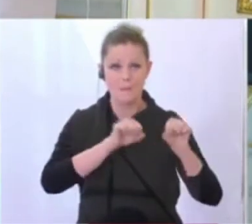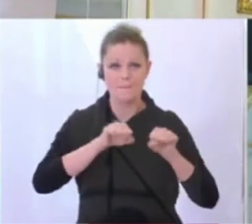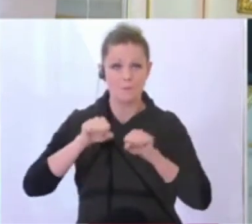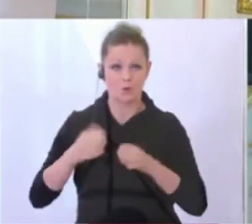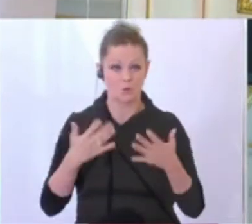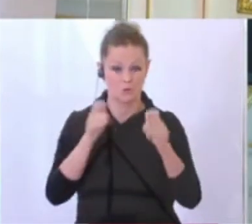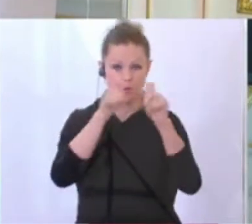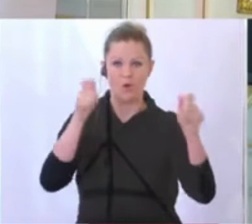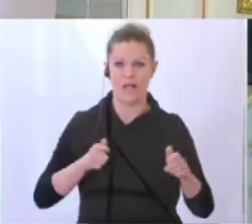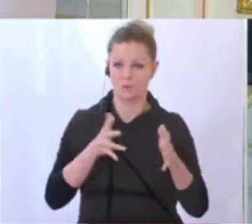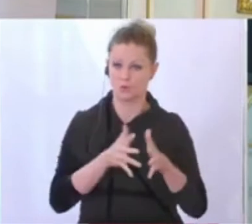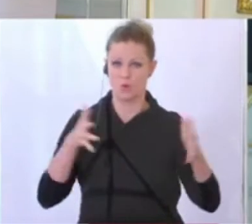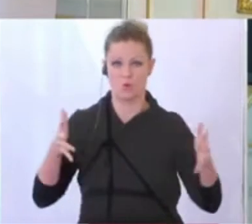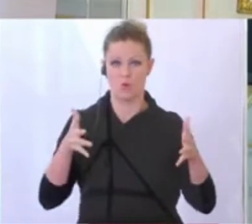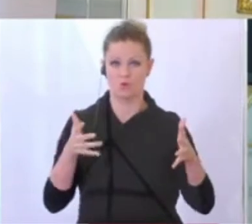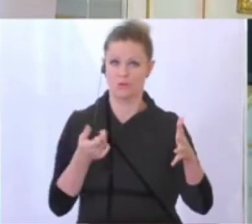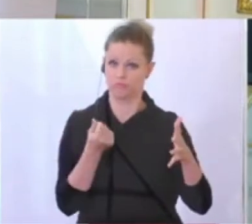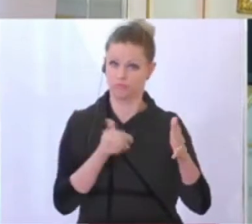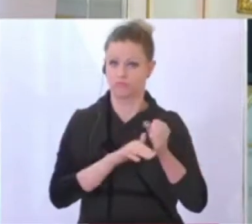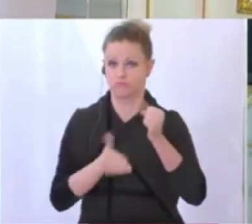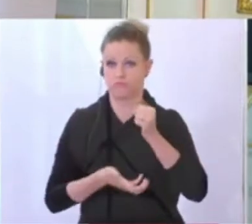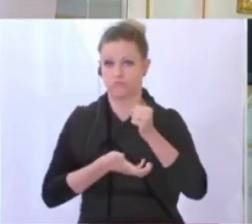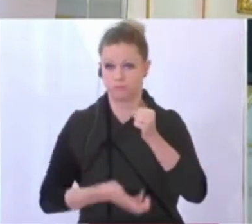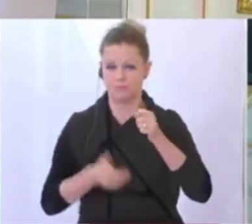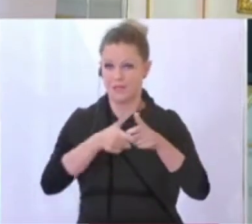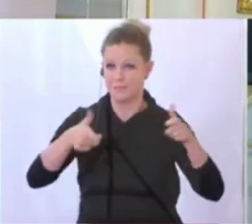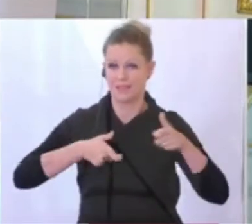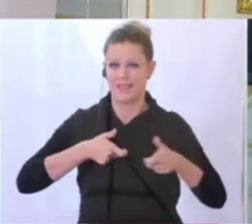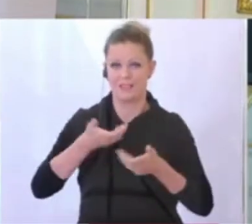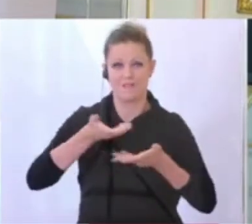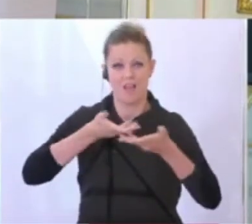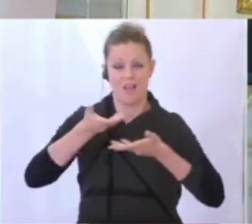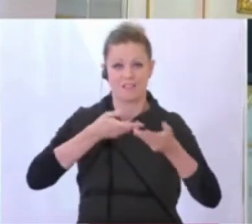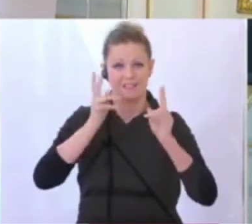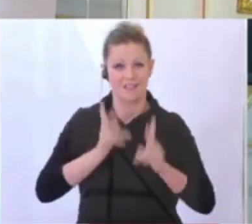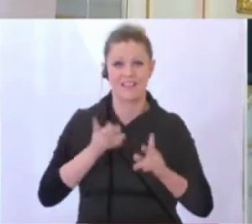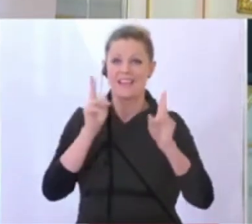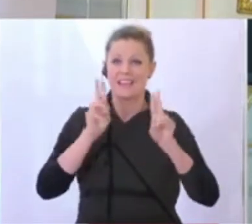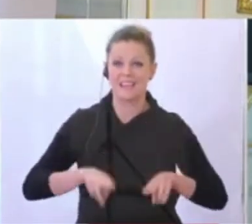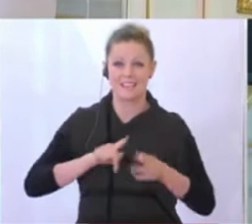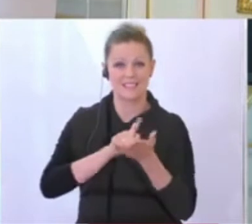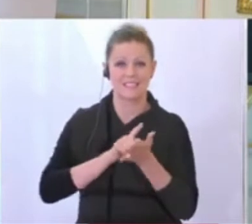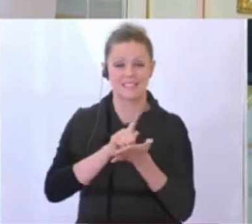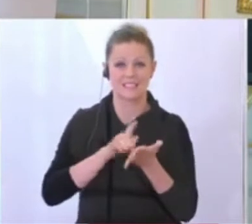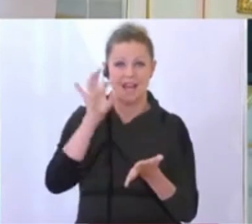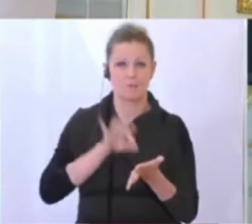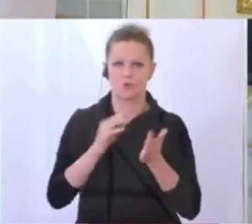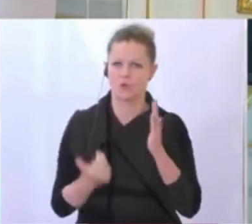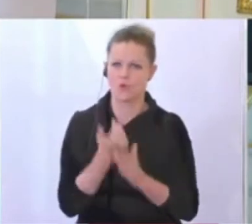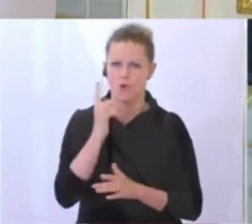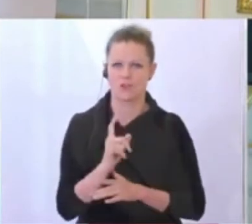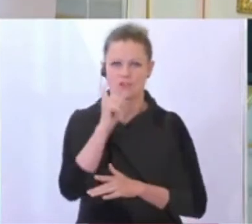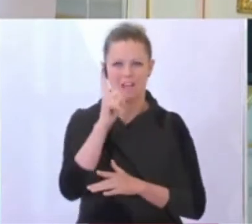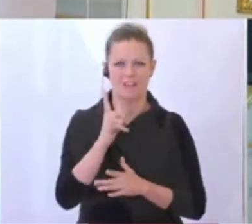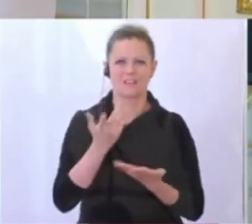in diesem Rahmen und in dieser Größenordnung ein Paket zu verhandeln, dass es genau zum richtigen Zeitpunkt neu statt. Ohne den